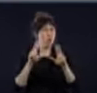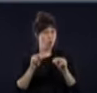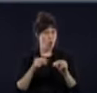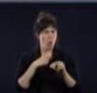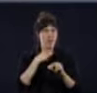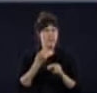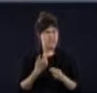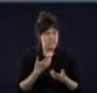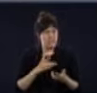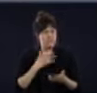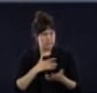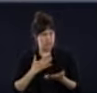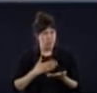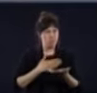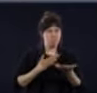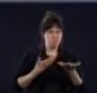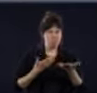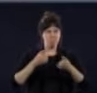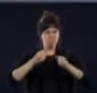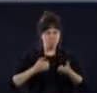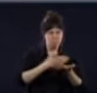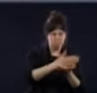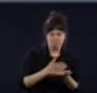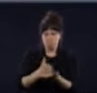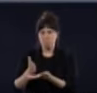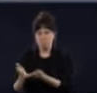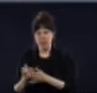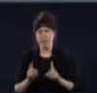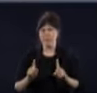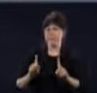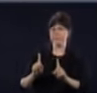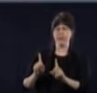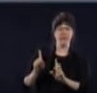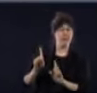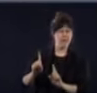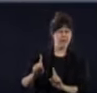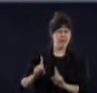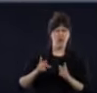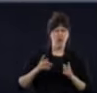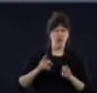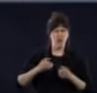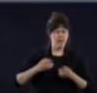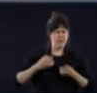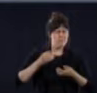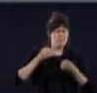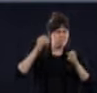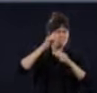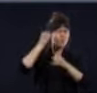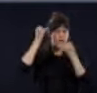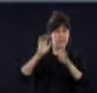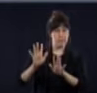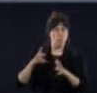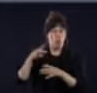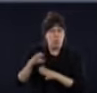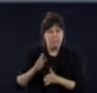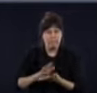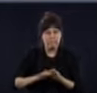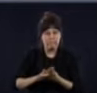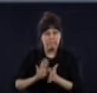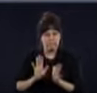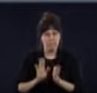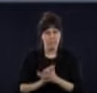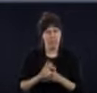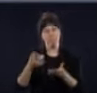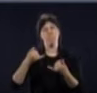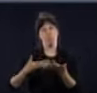donc vous ne les avez pas entre les mains. Non, ce n pas que les scénarios sont en cours d'élaboration. Si vous me permettez, c'est que les scénarios... Je m'excuse de vous avoir interrompu. Vous